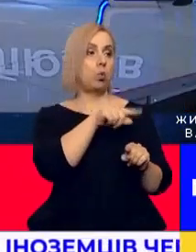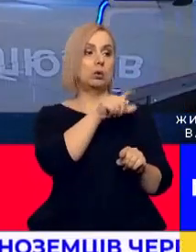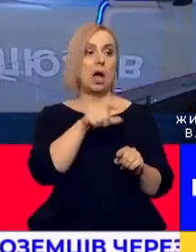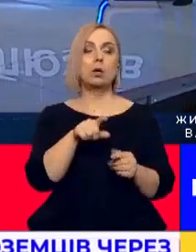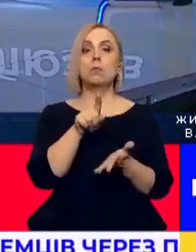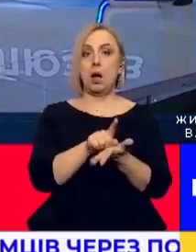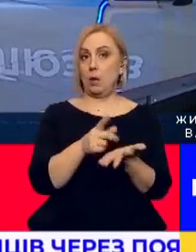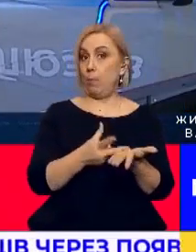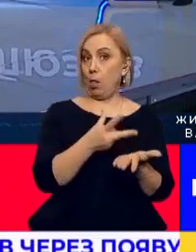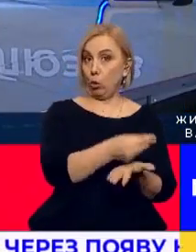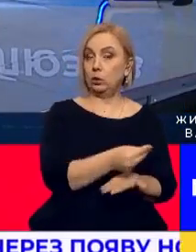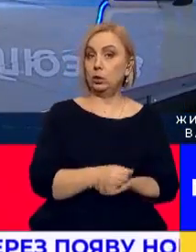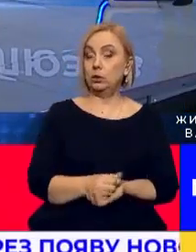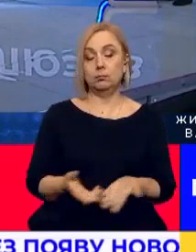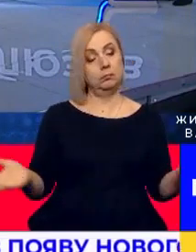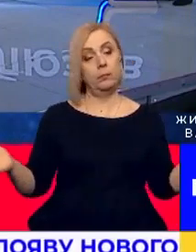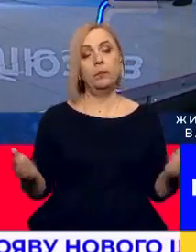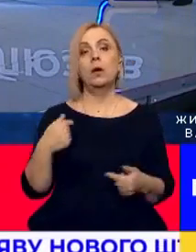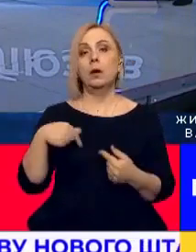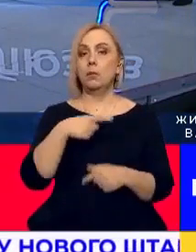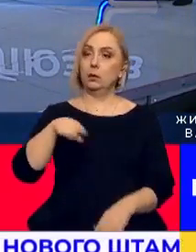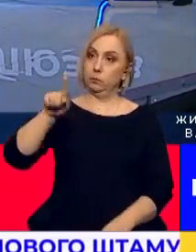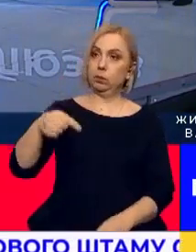Тому наша вимога, щоб вони вернули з офшорів гроші і заплатили всі податки.